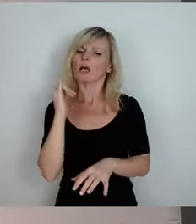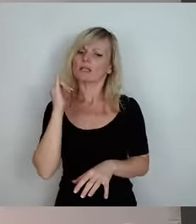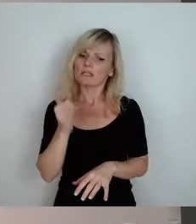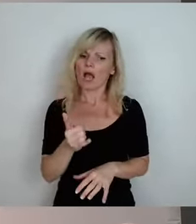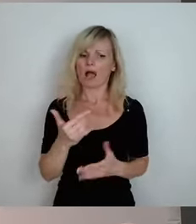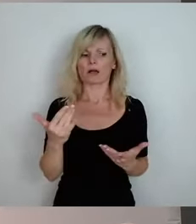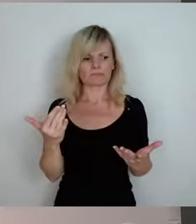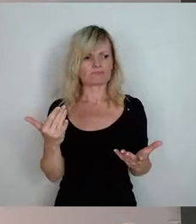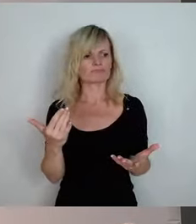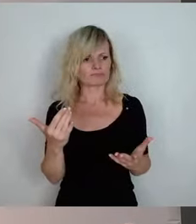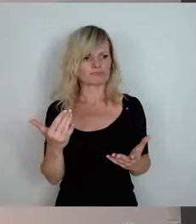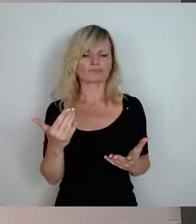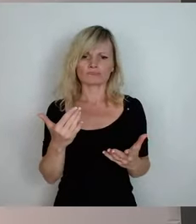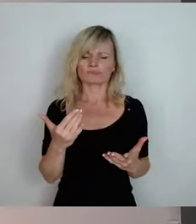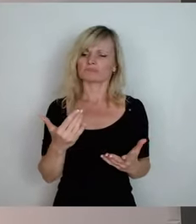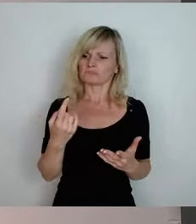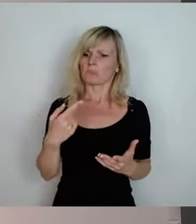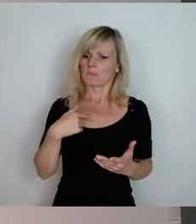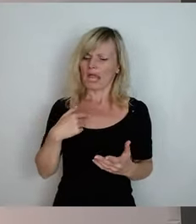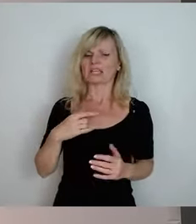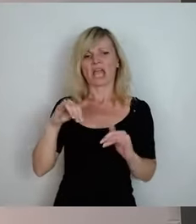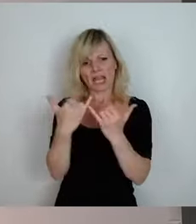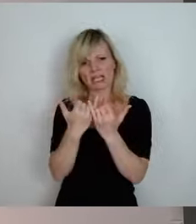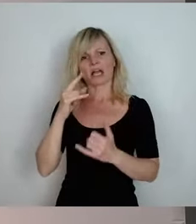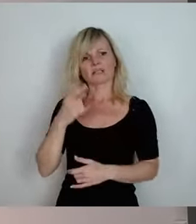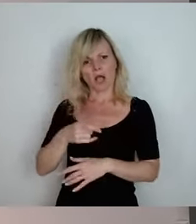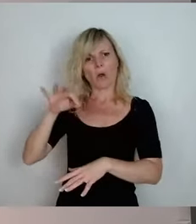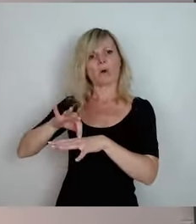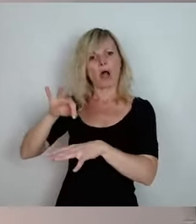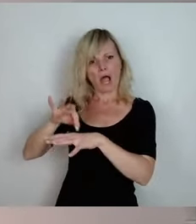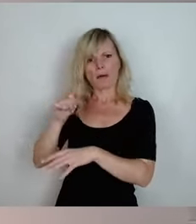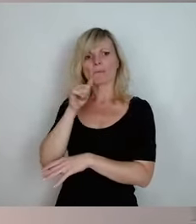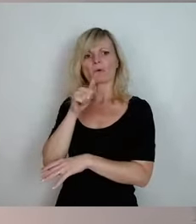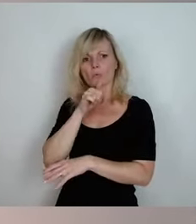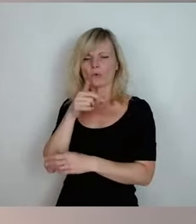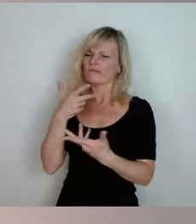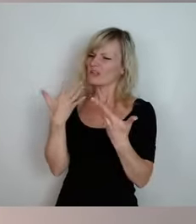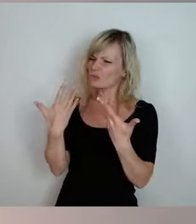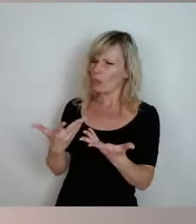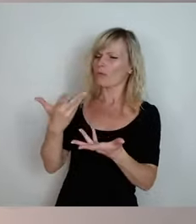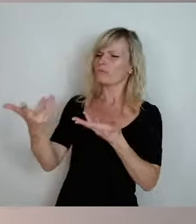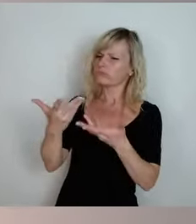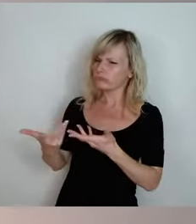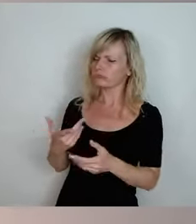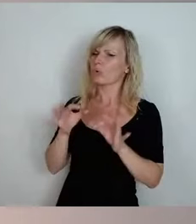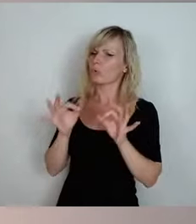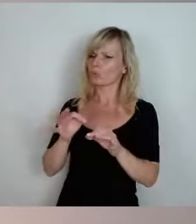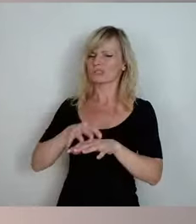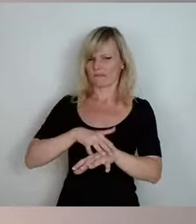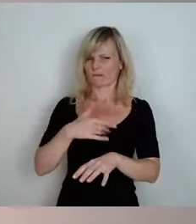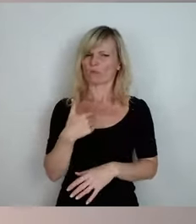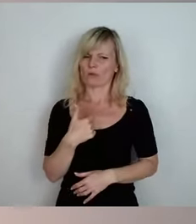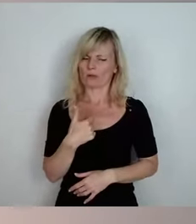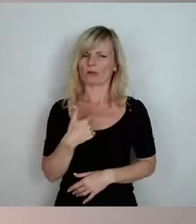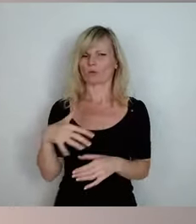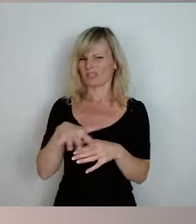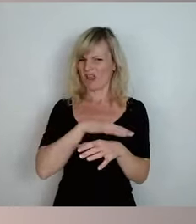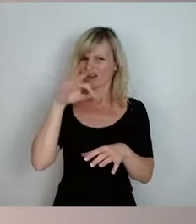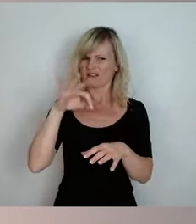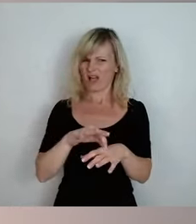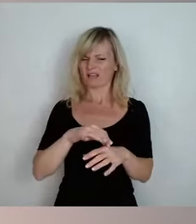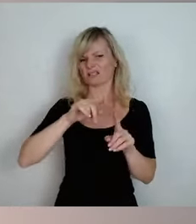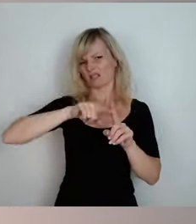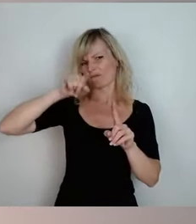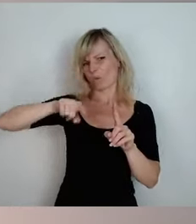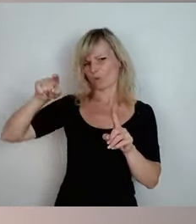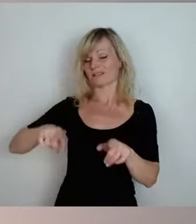wären sie Kinder von Ärzten, als würden sie sich da orientieren. Also ich hatte eher ein gutes Gefühl und mit der Landarztquote ist es ähnlich. Die haben wir